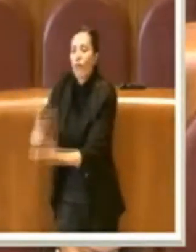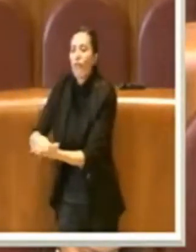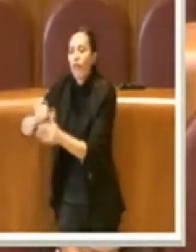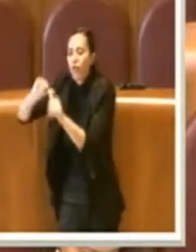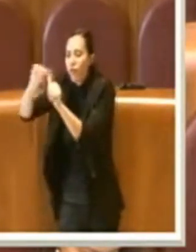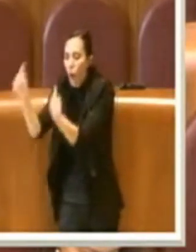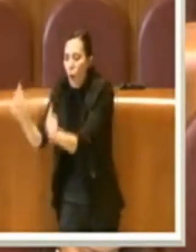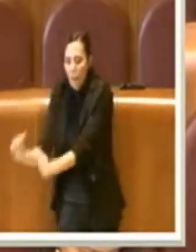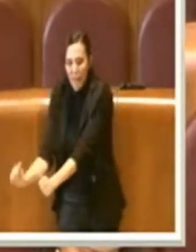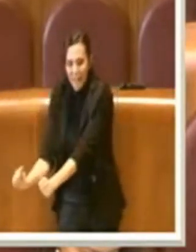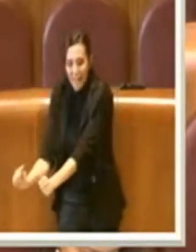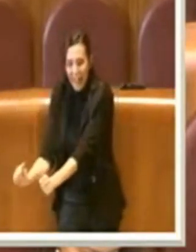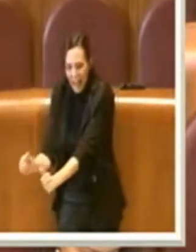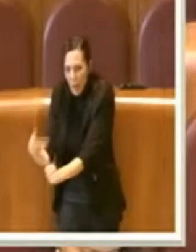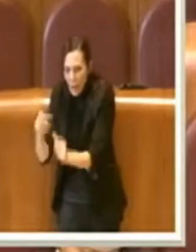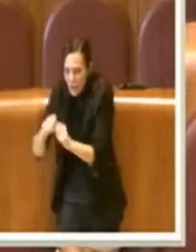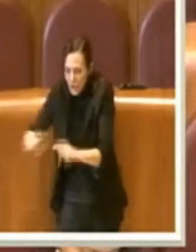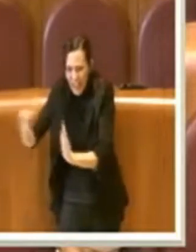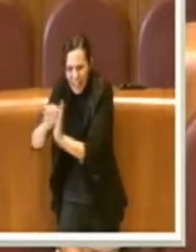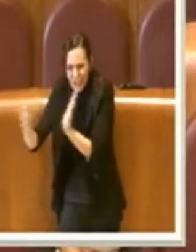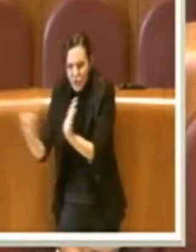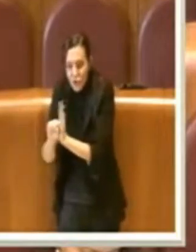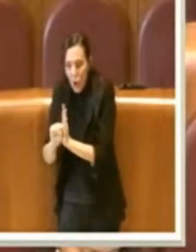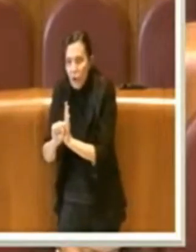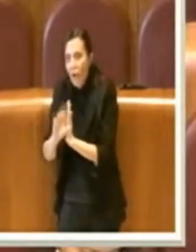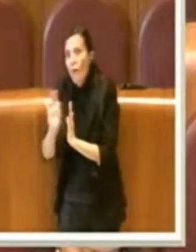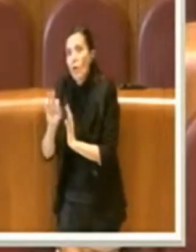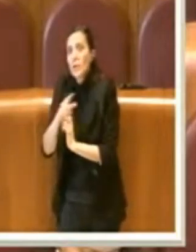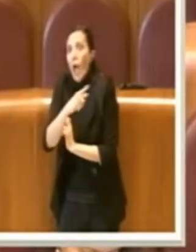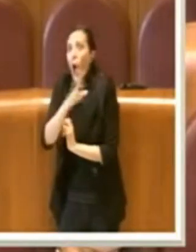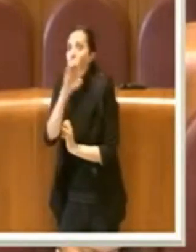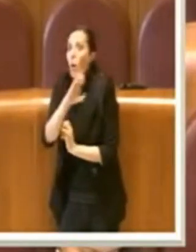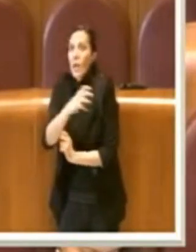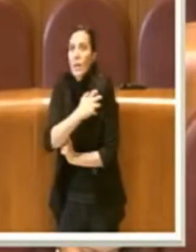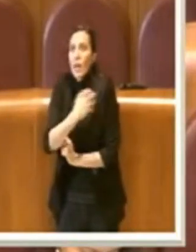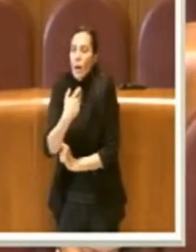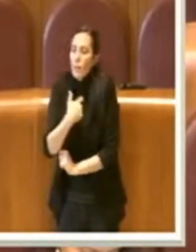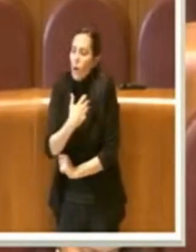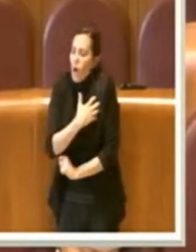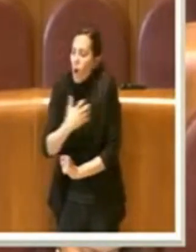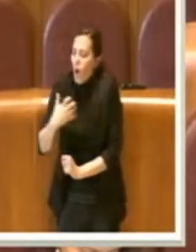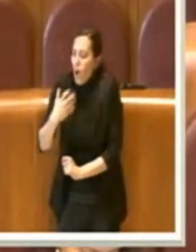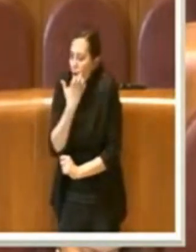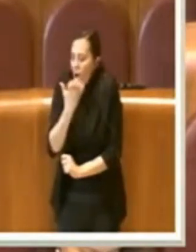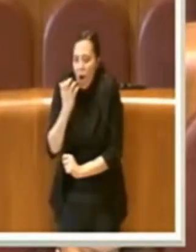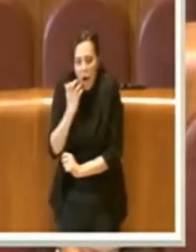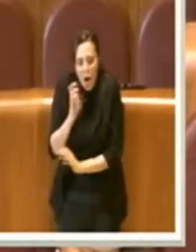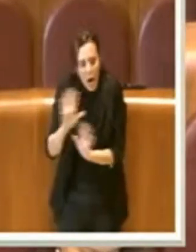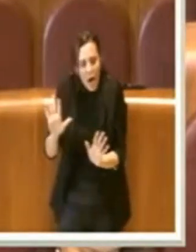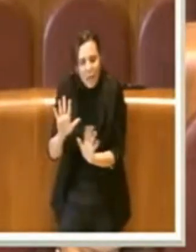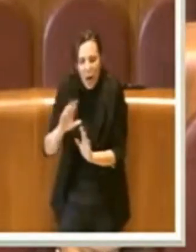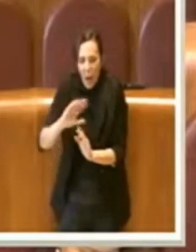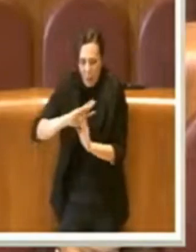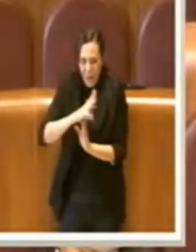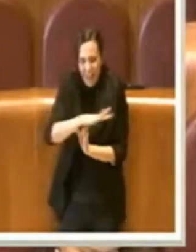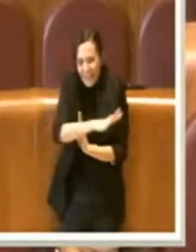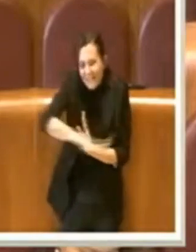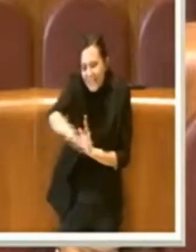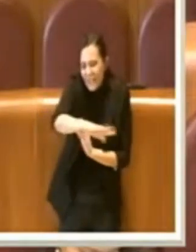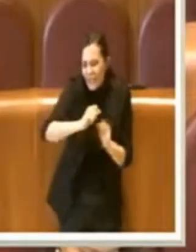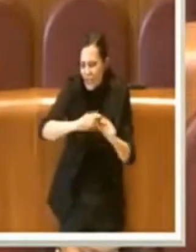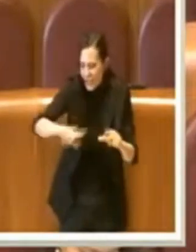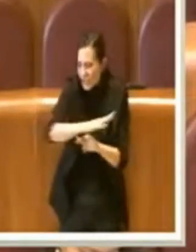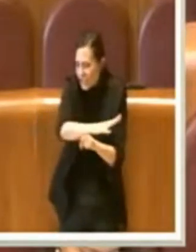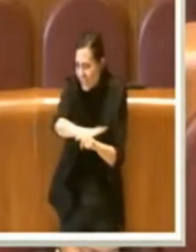città storica, che forse ha a cuore il consigliere Corsetti, e anche il resto della città, che però viene ignorata costantemente.